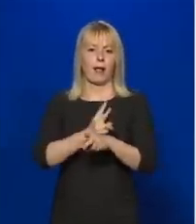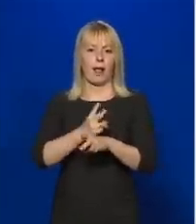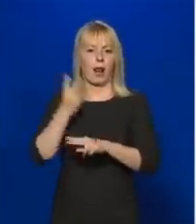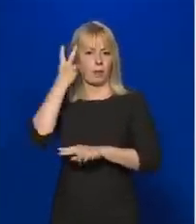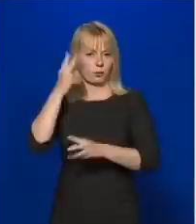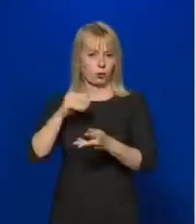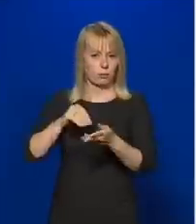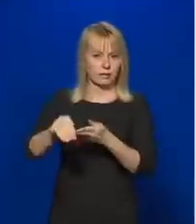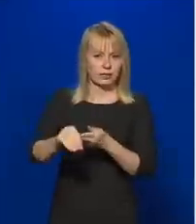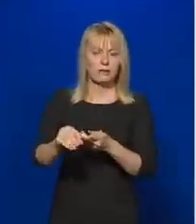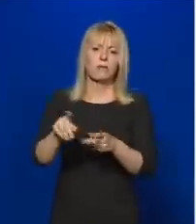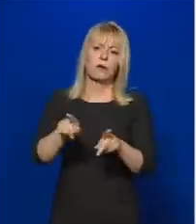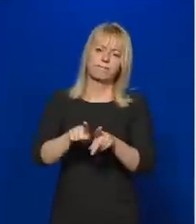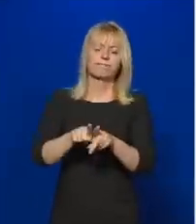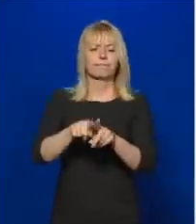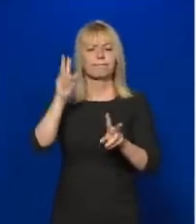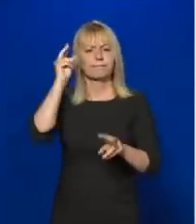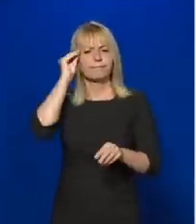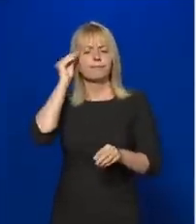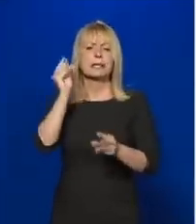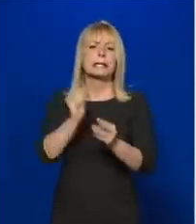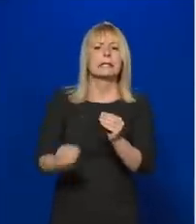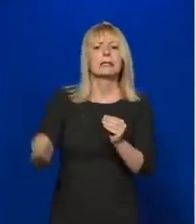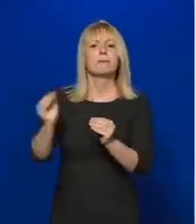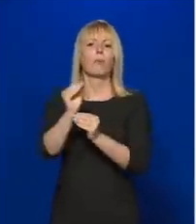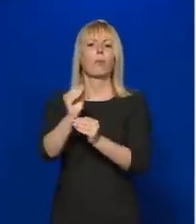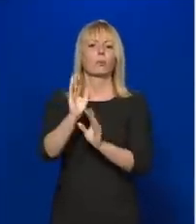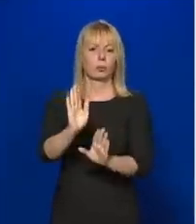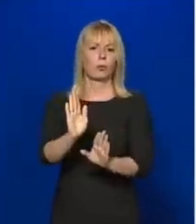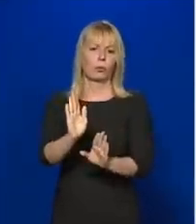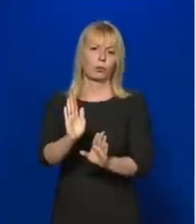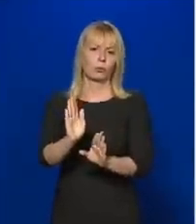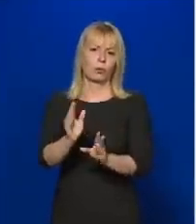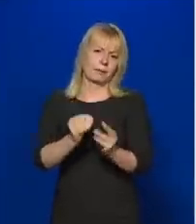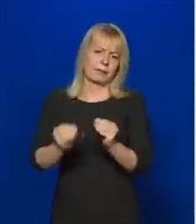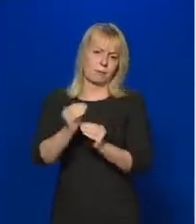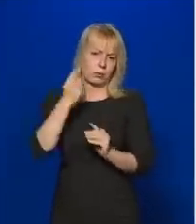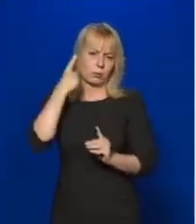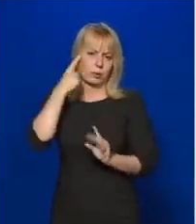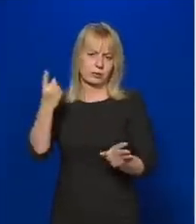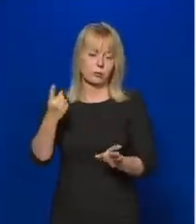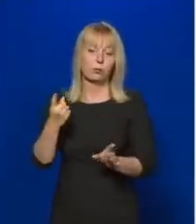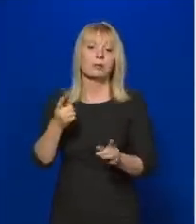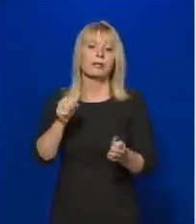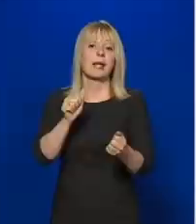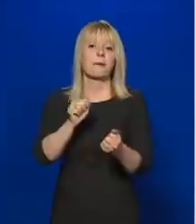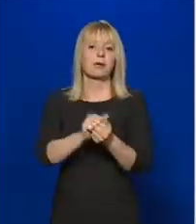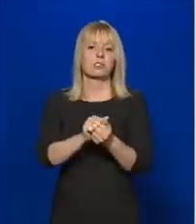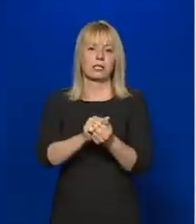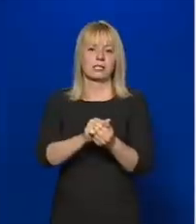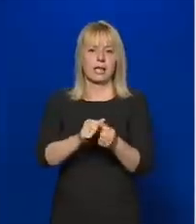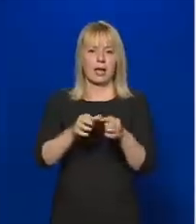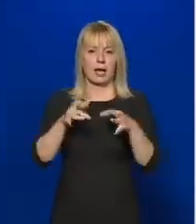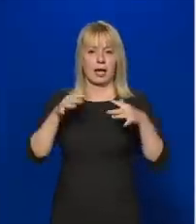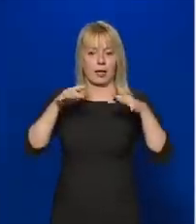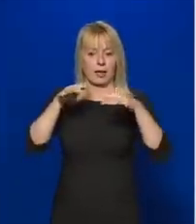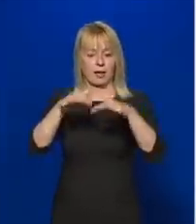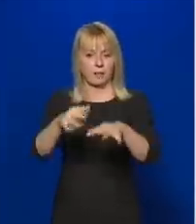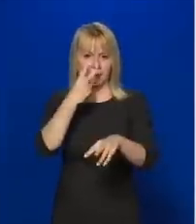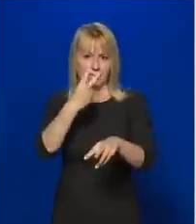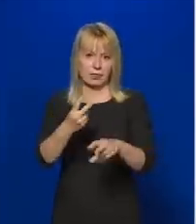kipótoljuk ilyen értelemben azt, amit kipótolhatunk, illetve nem azt a számot veszük figyelembe, amennyien most